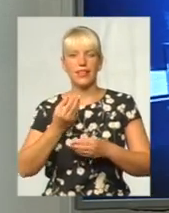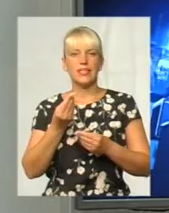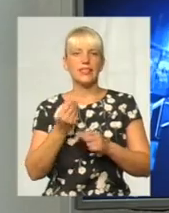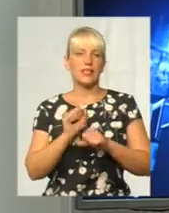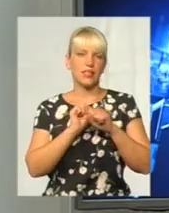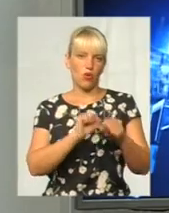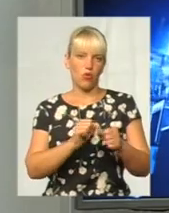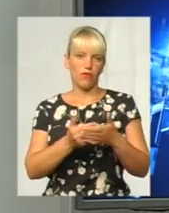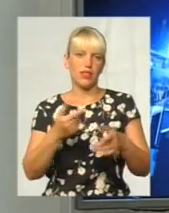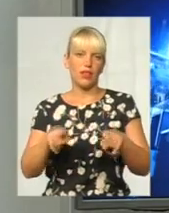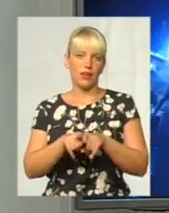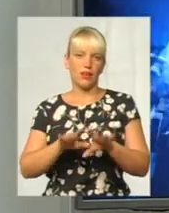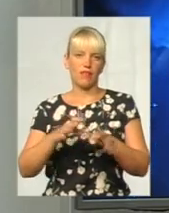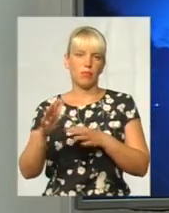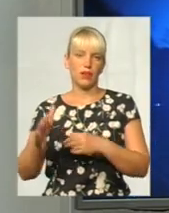від таких випадків.